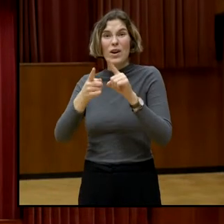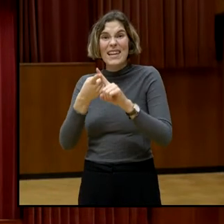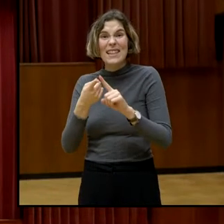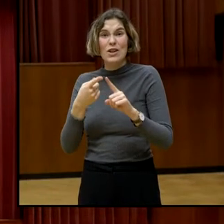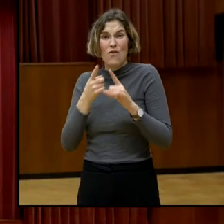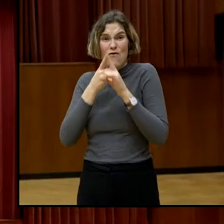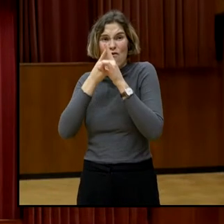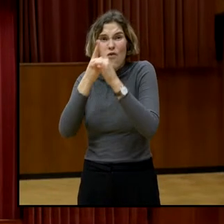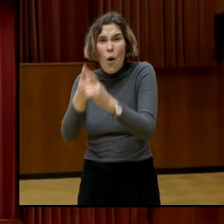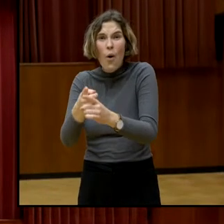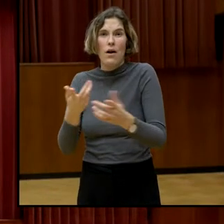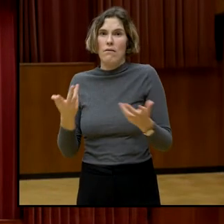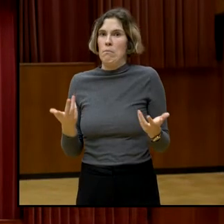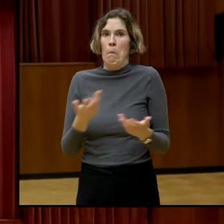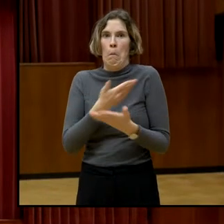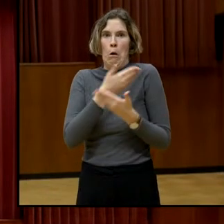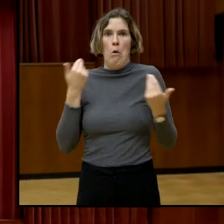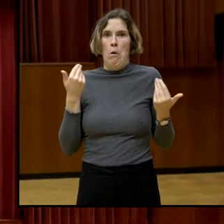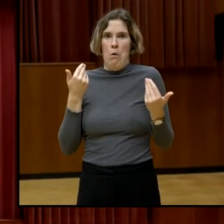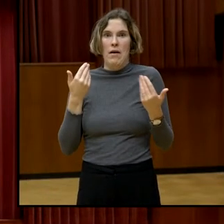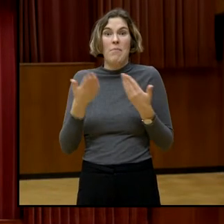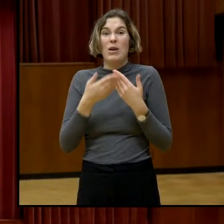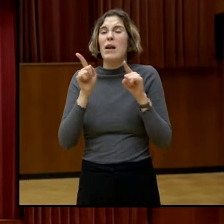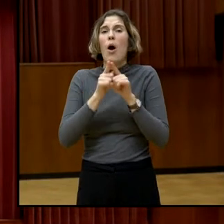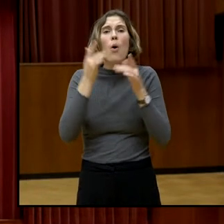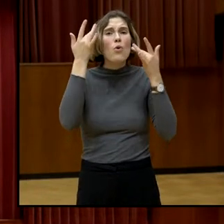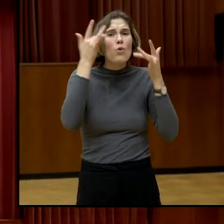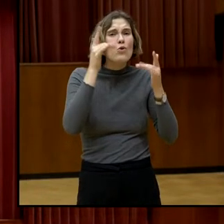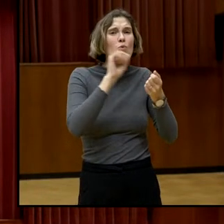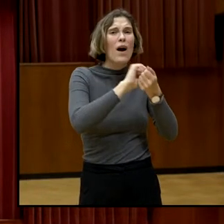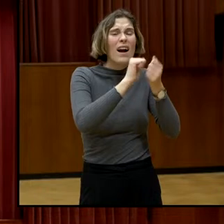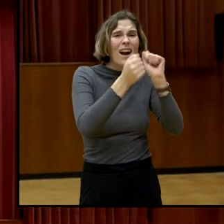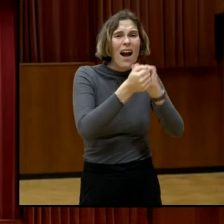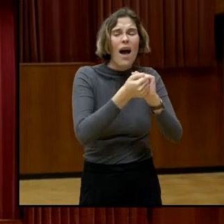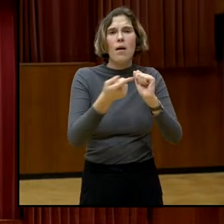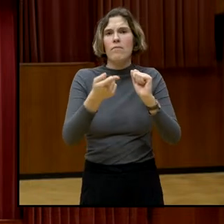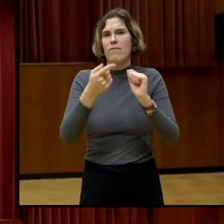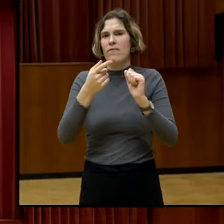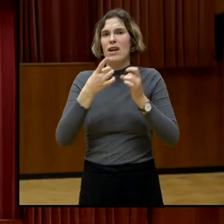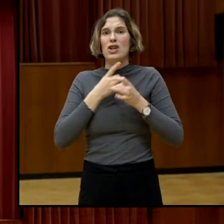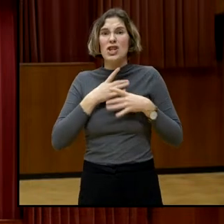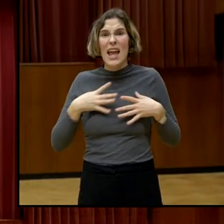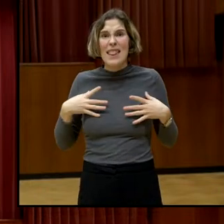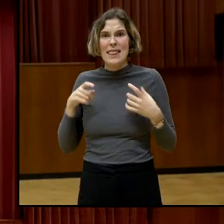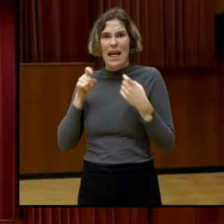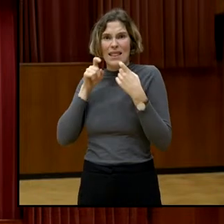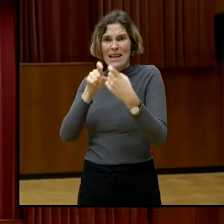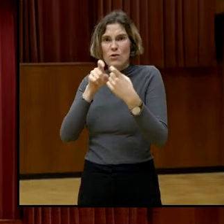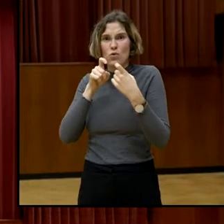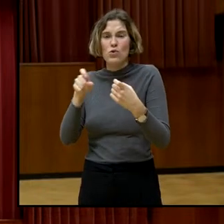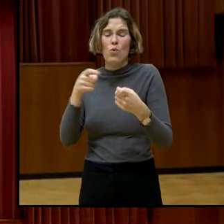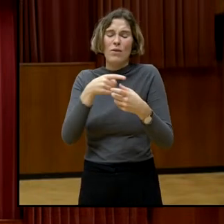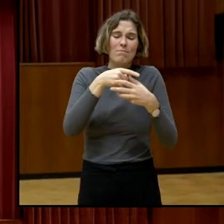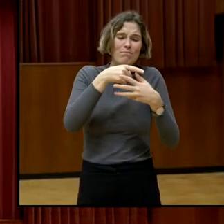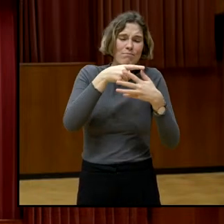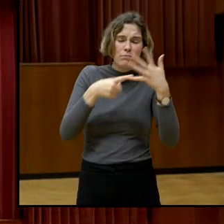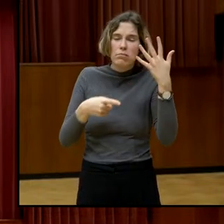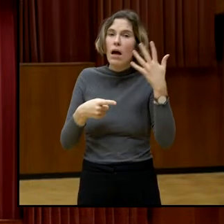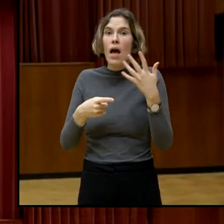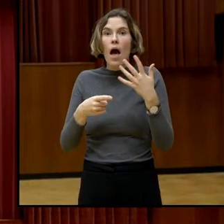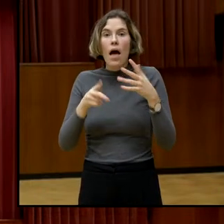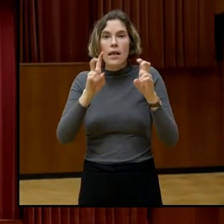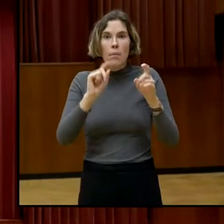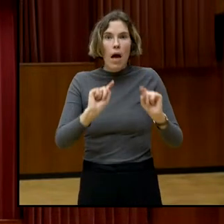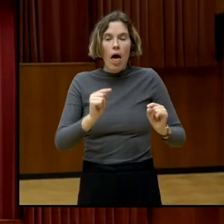mit Gender-Debatten oder was auch immer, das sind Themen, die sehr hoch kochen,